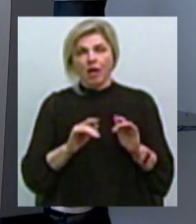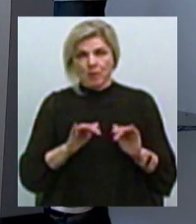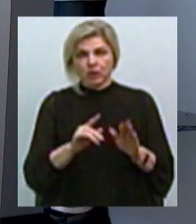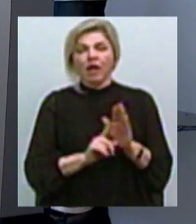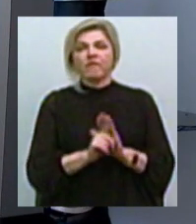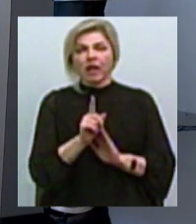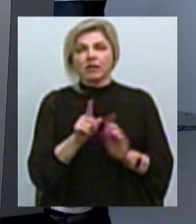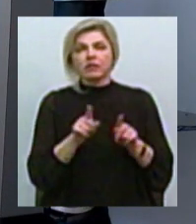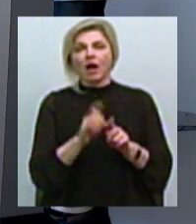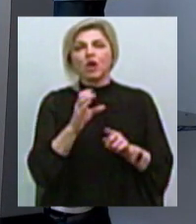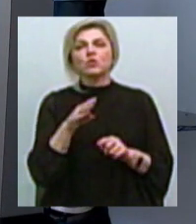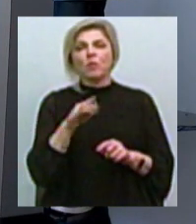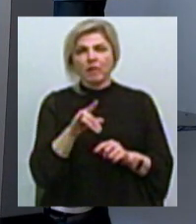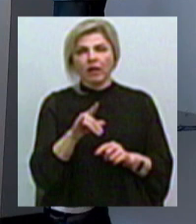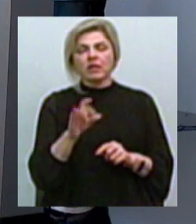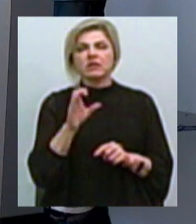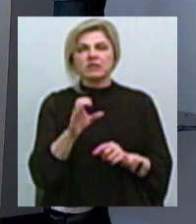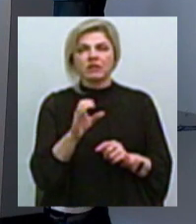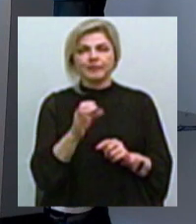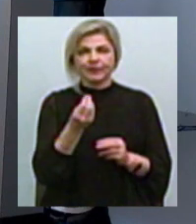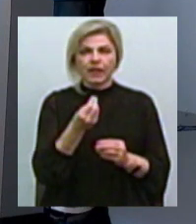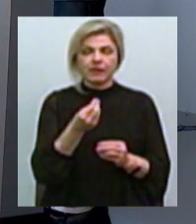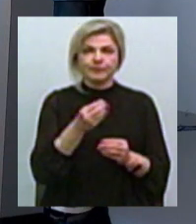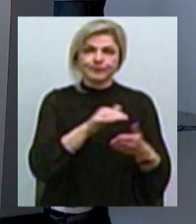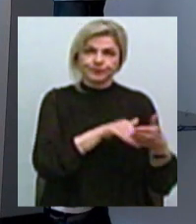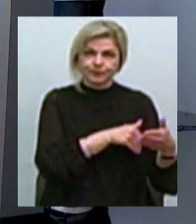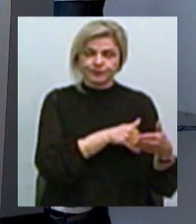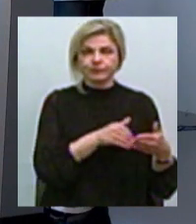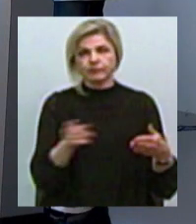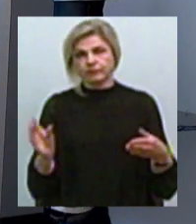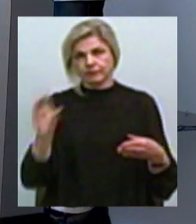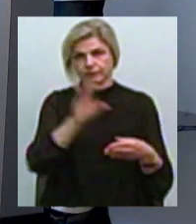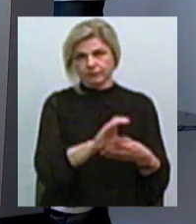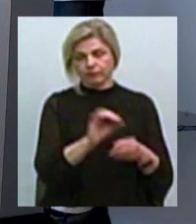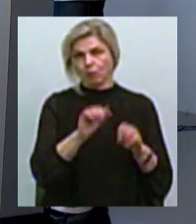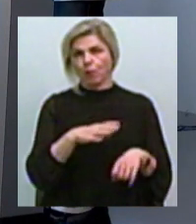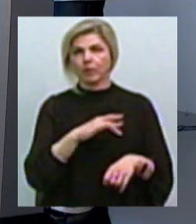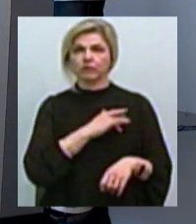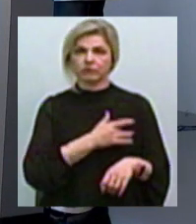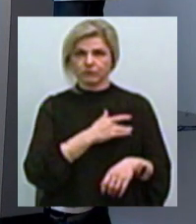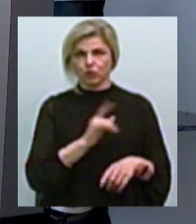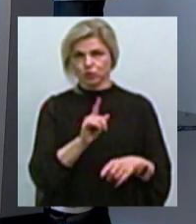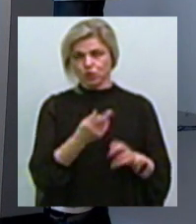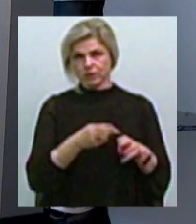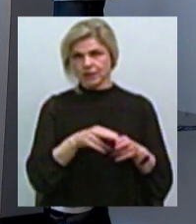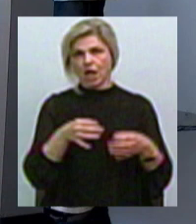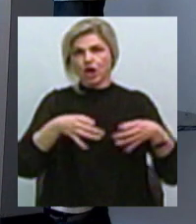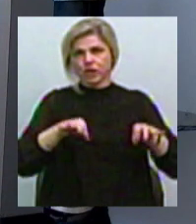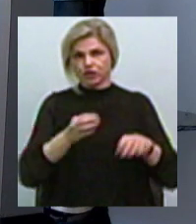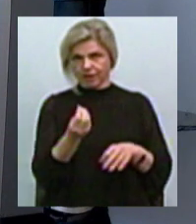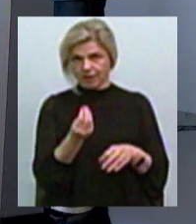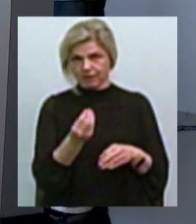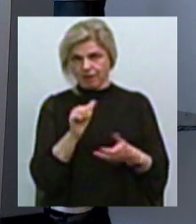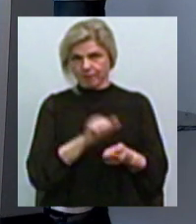якась робота із вилучення певних грошей? Тому що тоді можна запідозрити просто в емісії таким чином підвищення